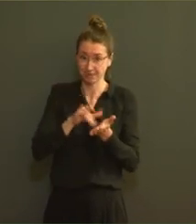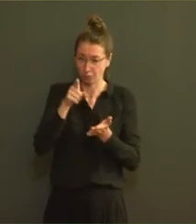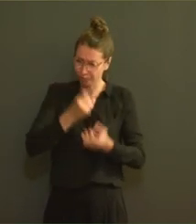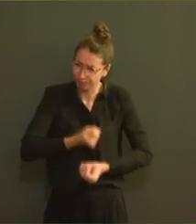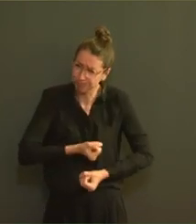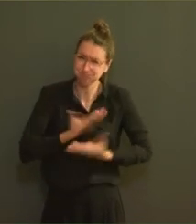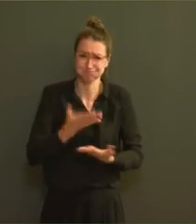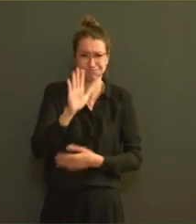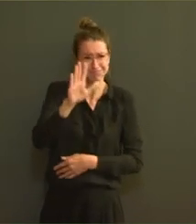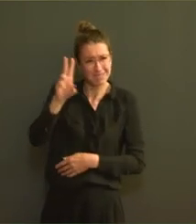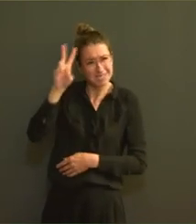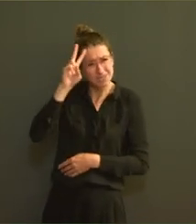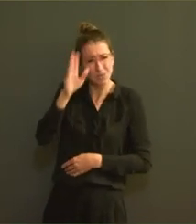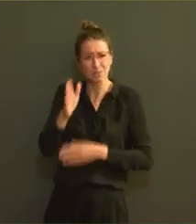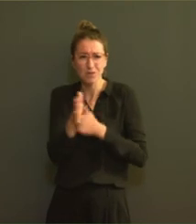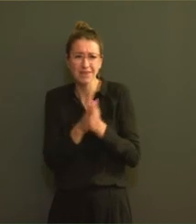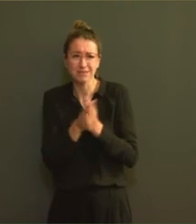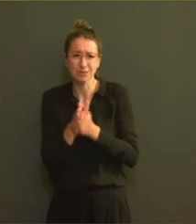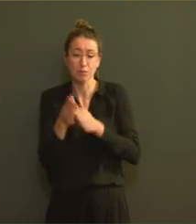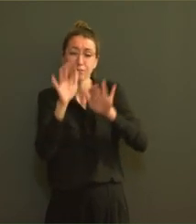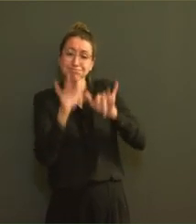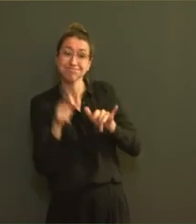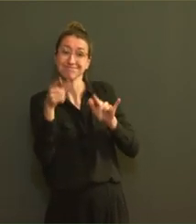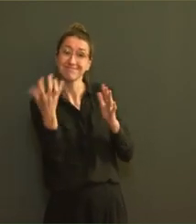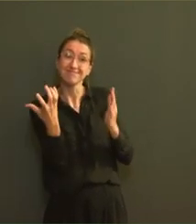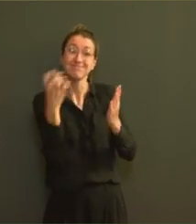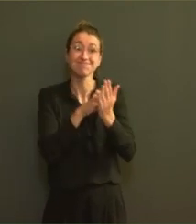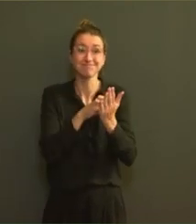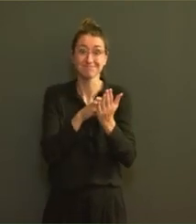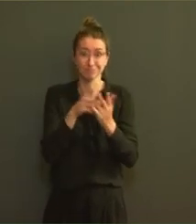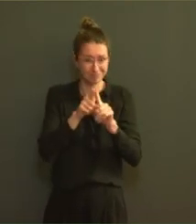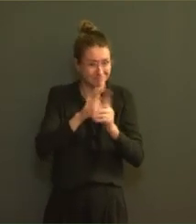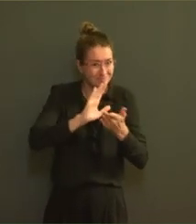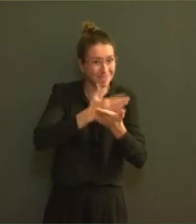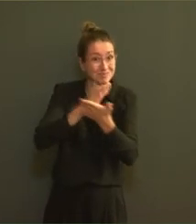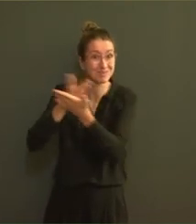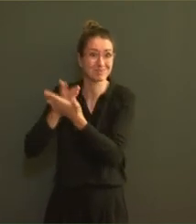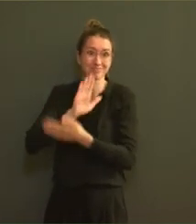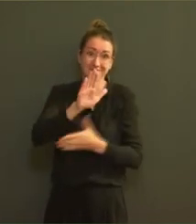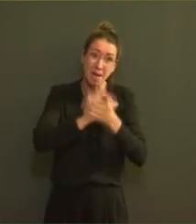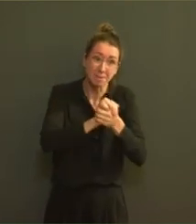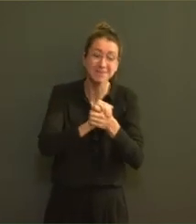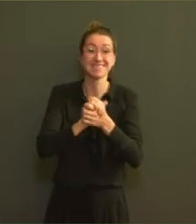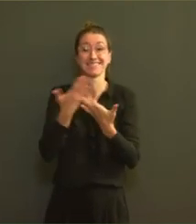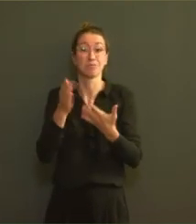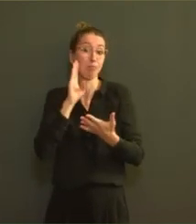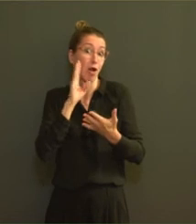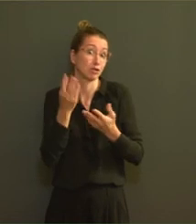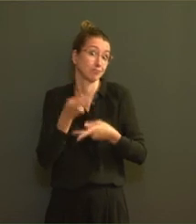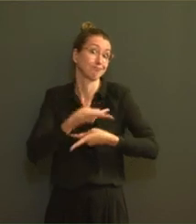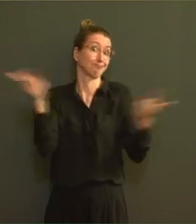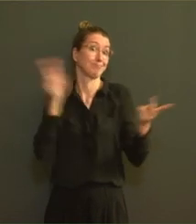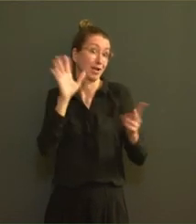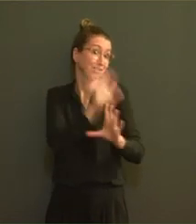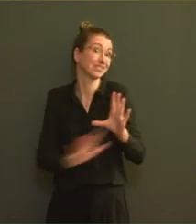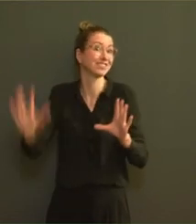partager également avec vos amis et de manière plus large avec l'ensemble de la population. Donc merci à vous parce que c'est